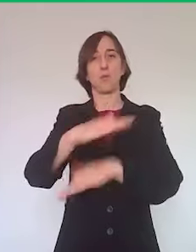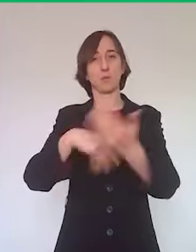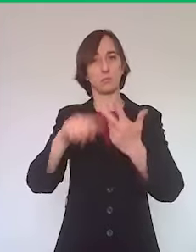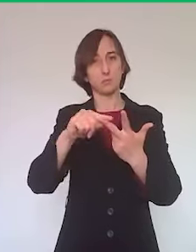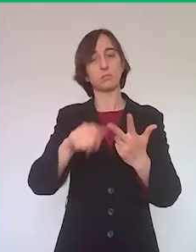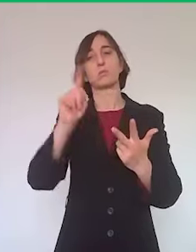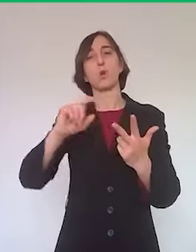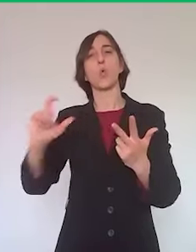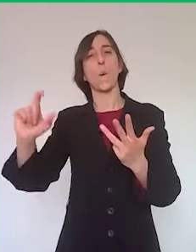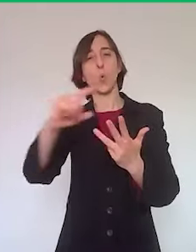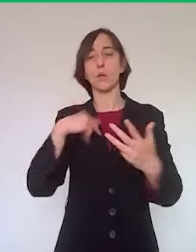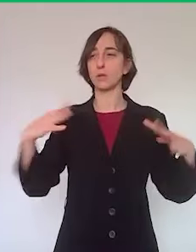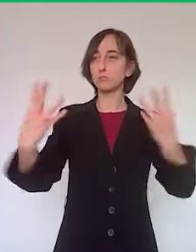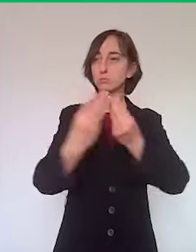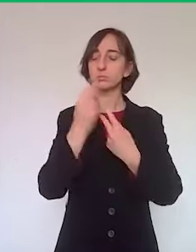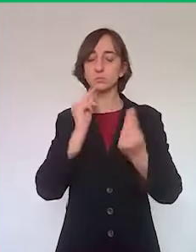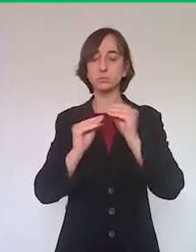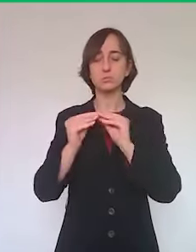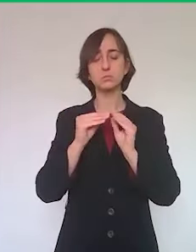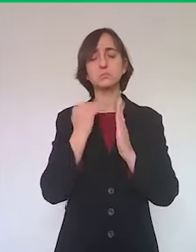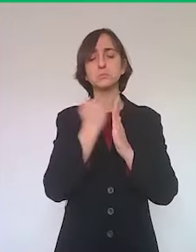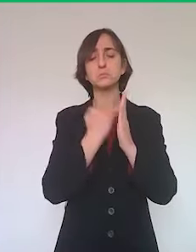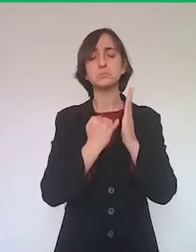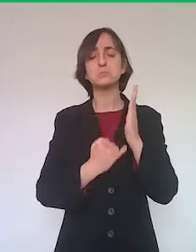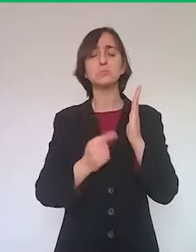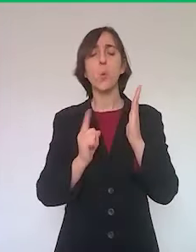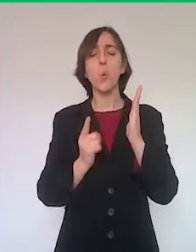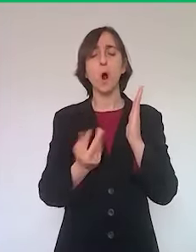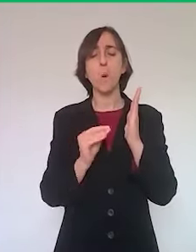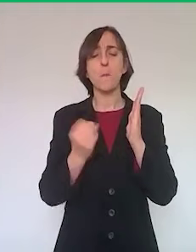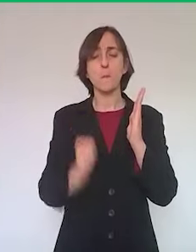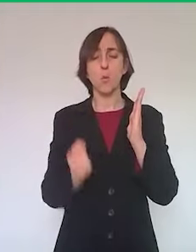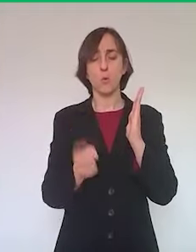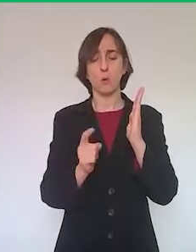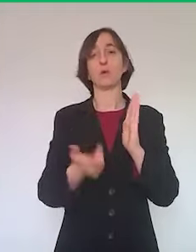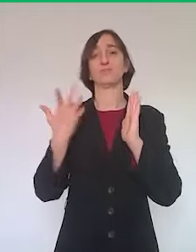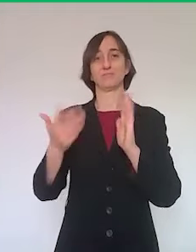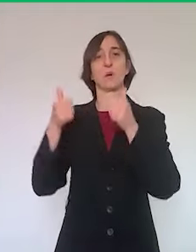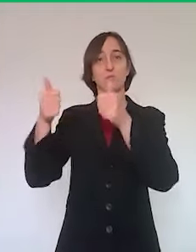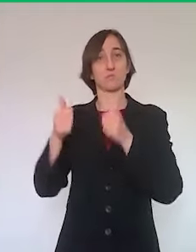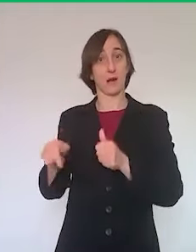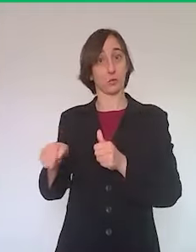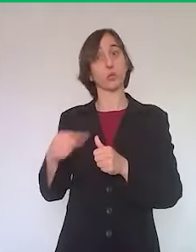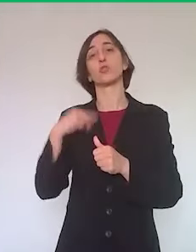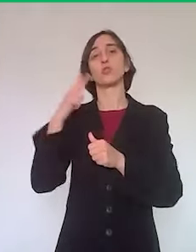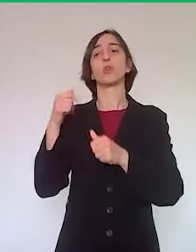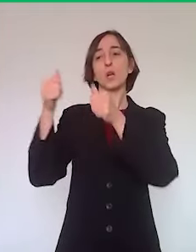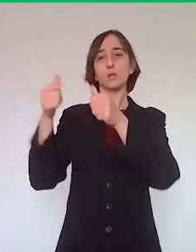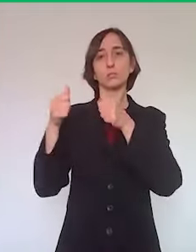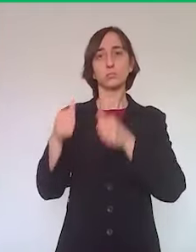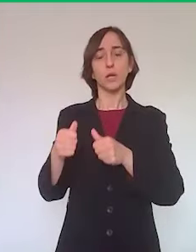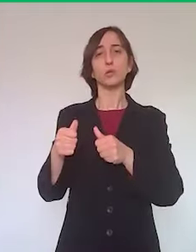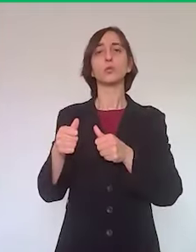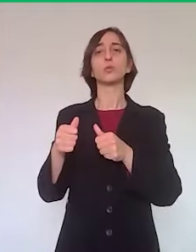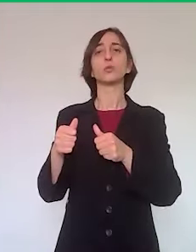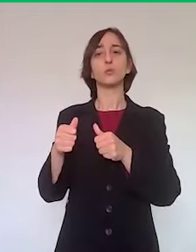in queste due direzioni. La prima è trasformare il bando per la progettazione e per gli eventi in un bando soprattutto concentrato sulla